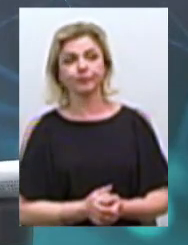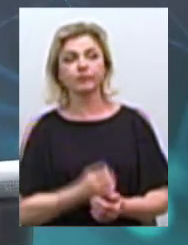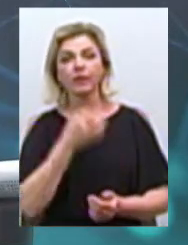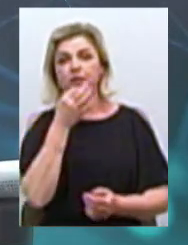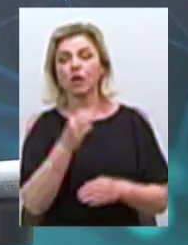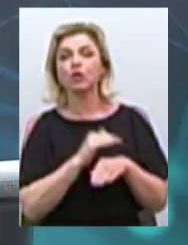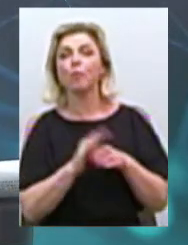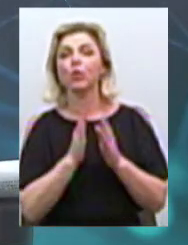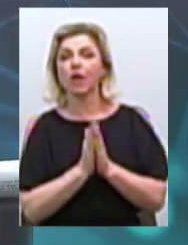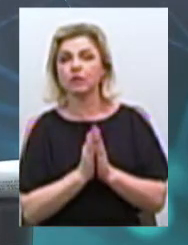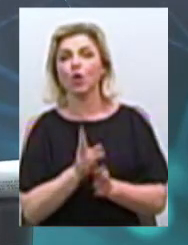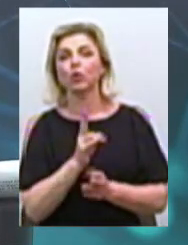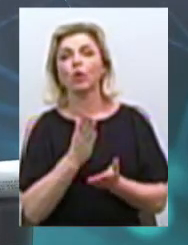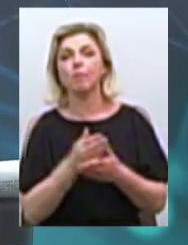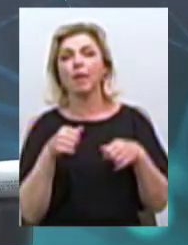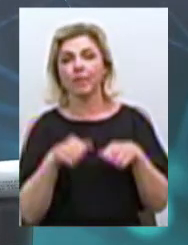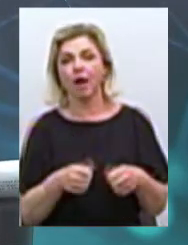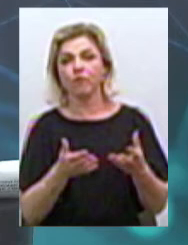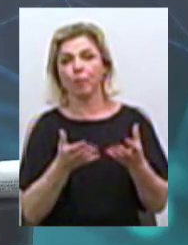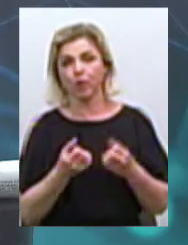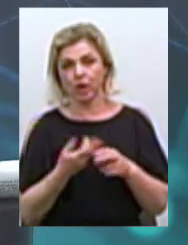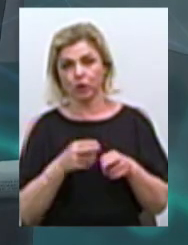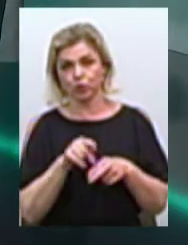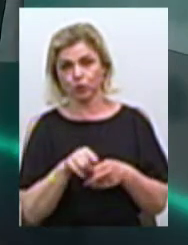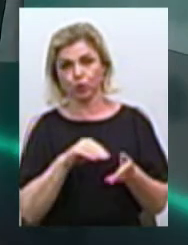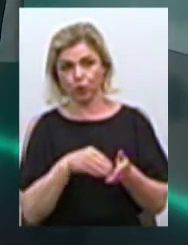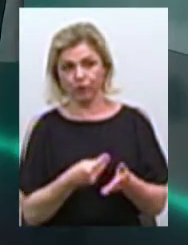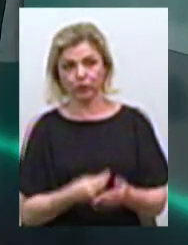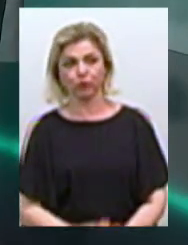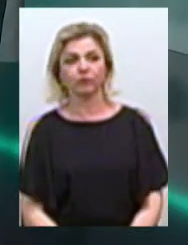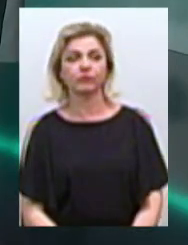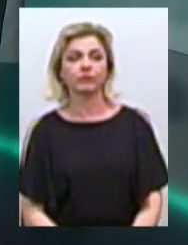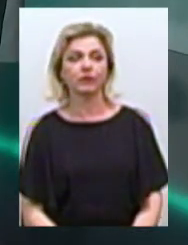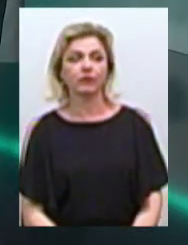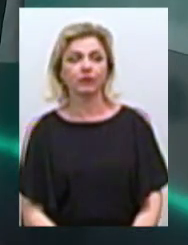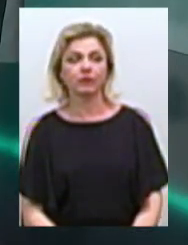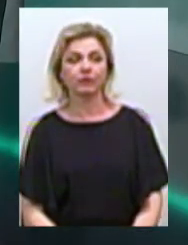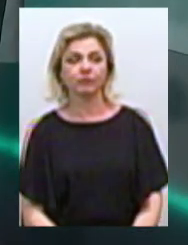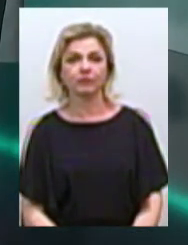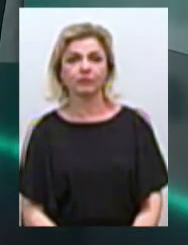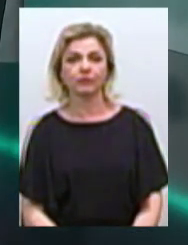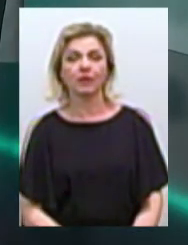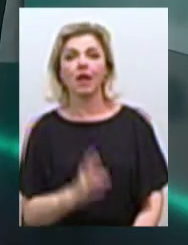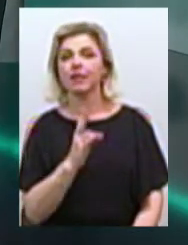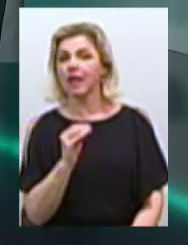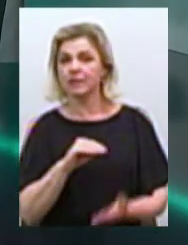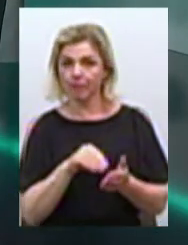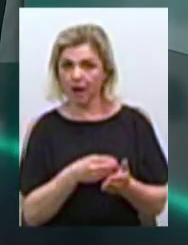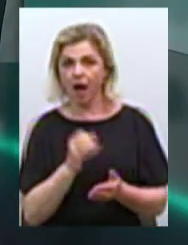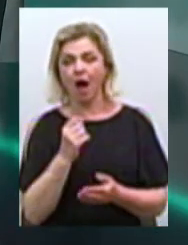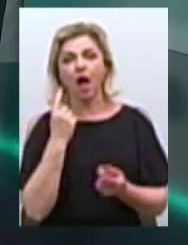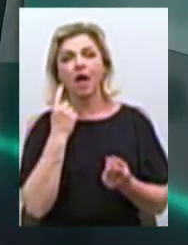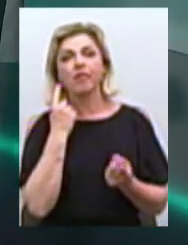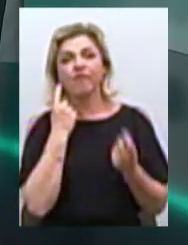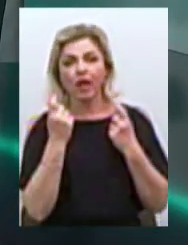хто має право отримати цю доводку? ще раз, не справку, а ведомости про